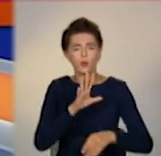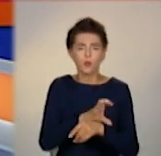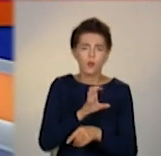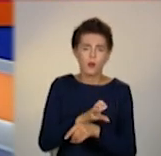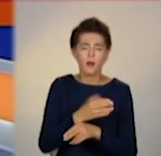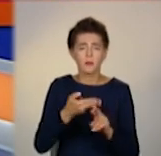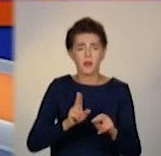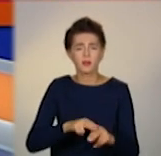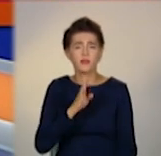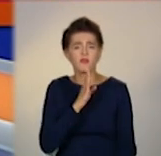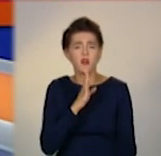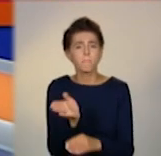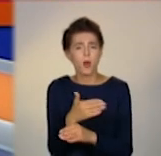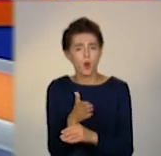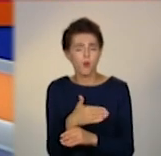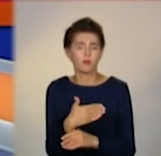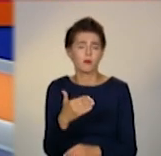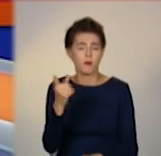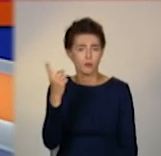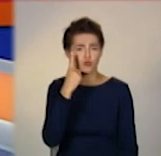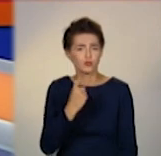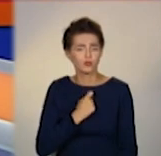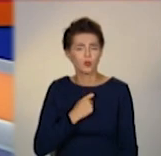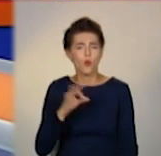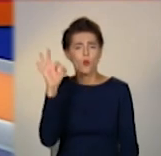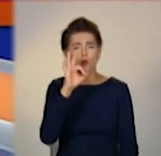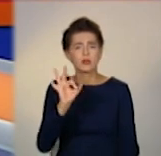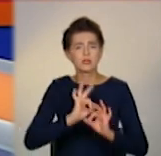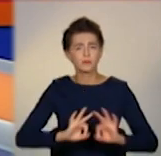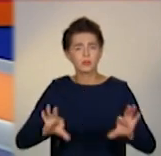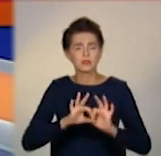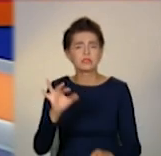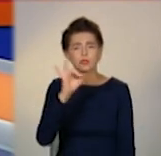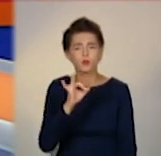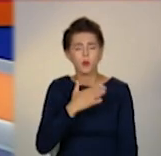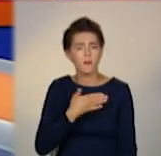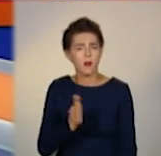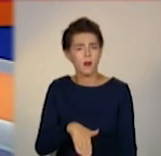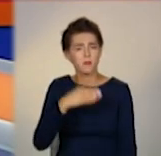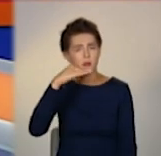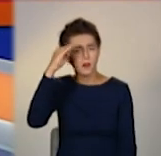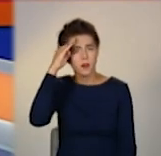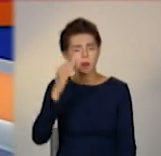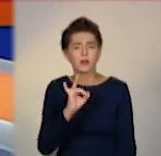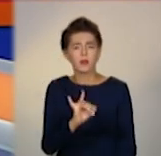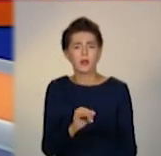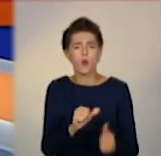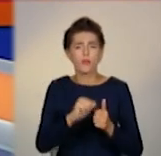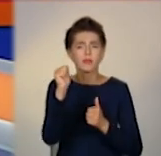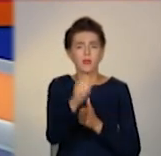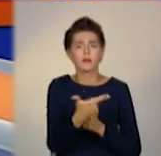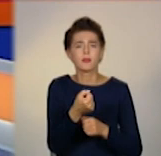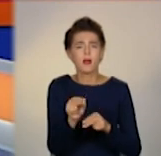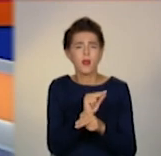нас звернулася жителька Маріуполя, аби розповісти історію про померлого батька та відділення діалізу, де він